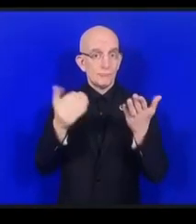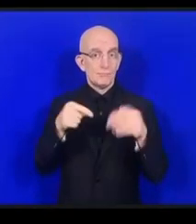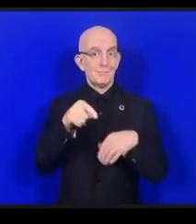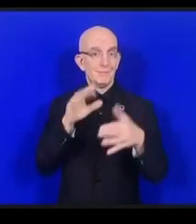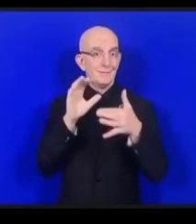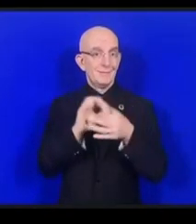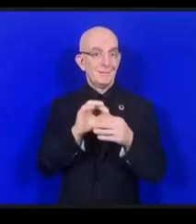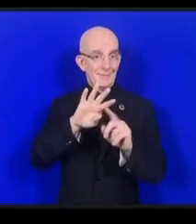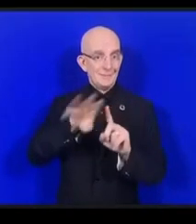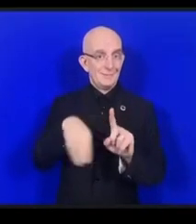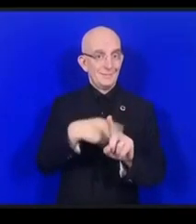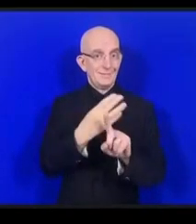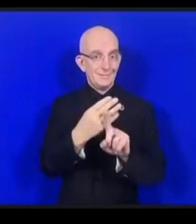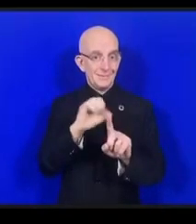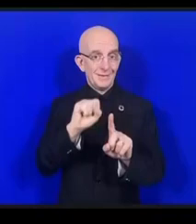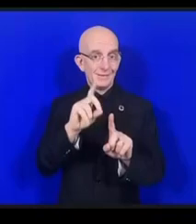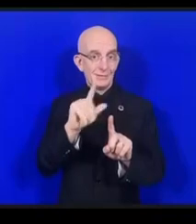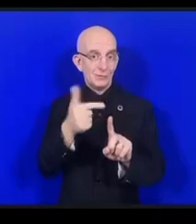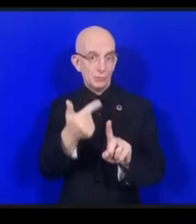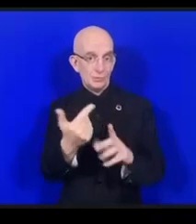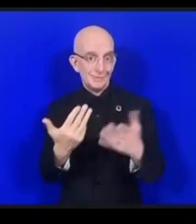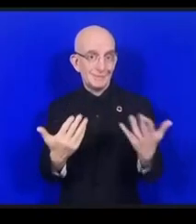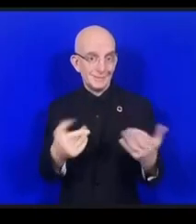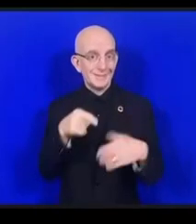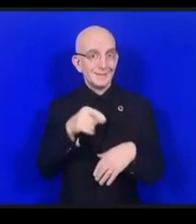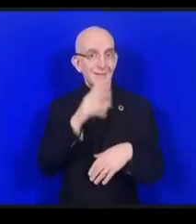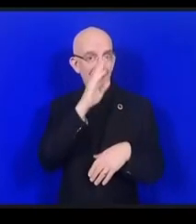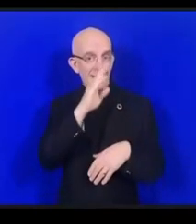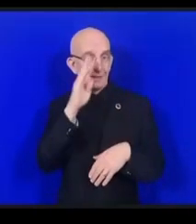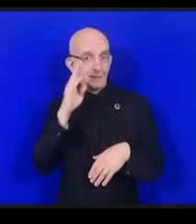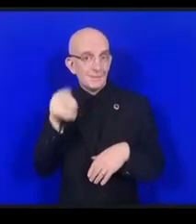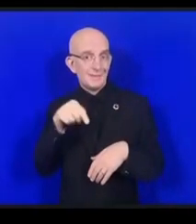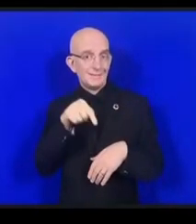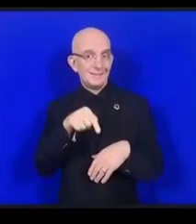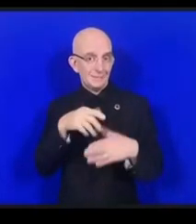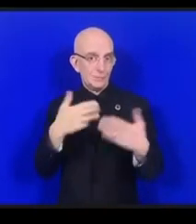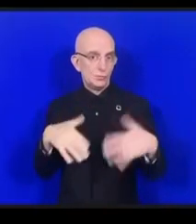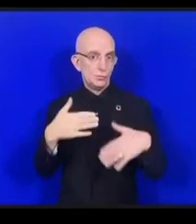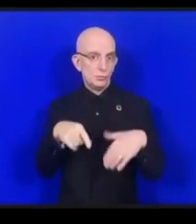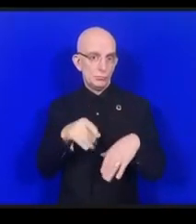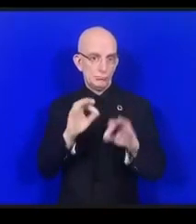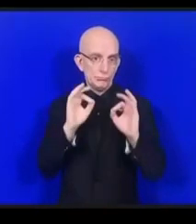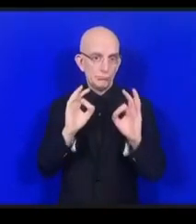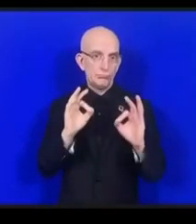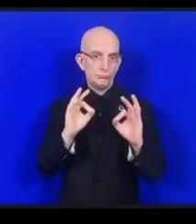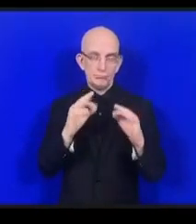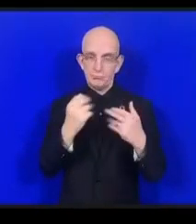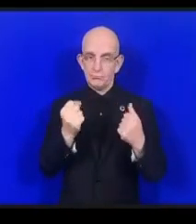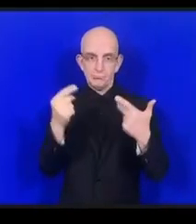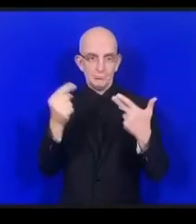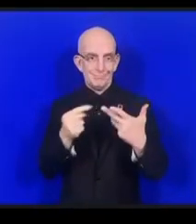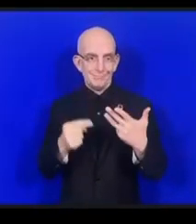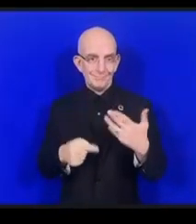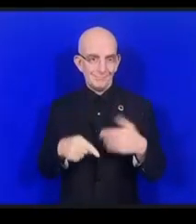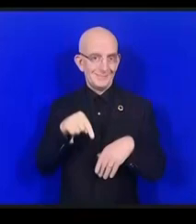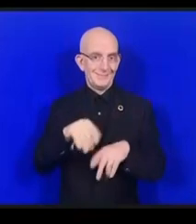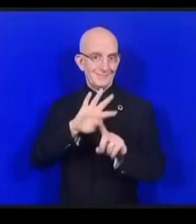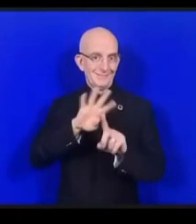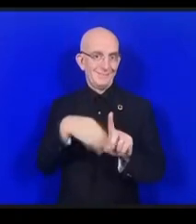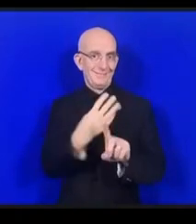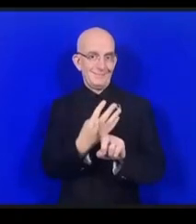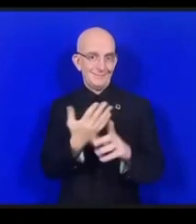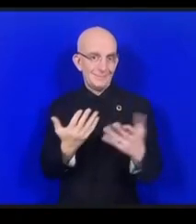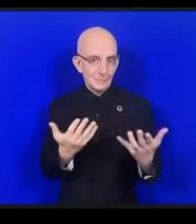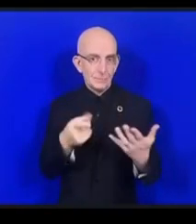a créé un contenu extraordinaire autour des ODD. Je ne pas si vous le connaissez. Il s